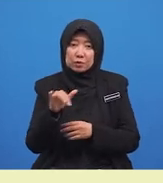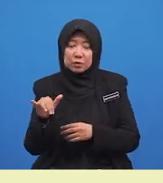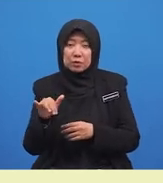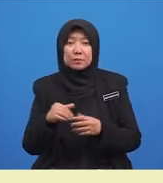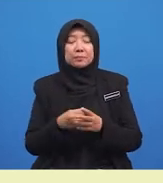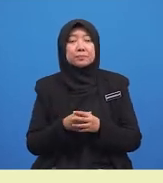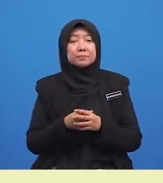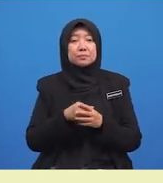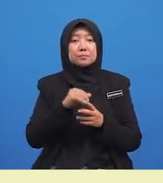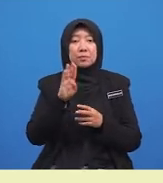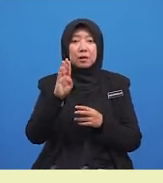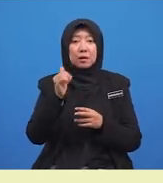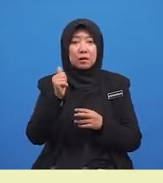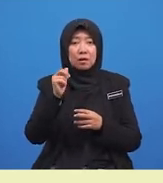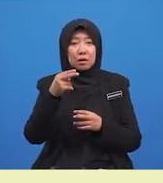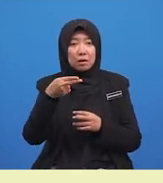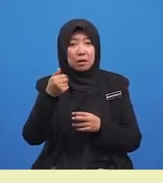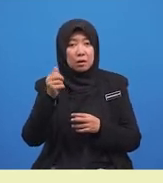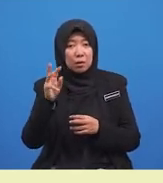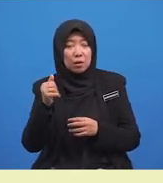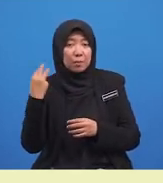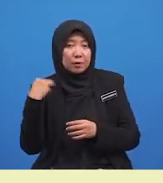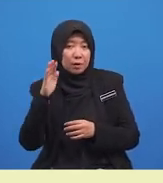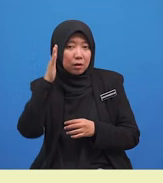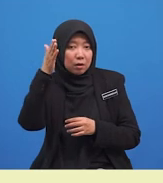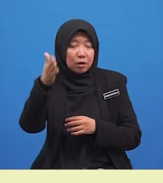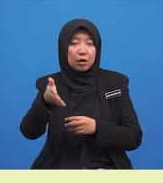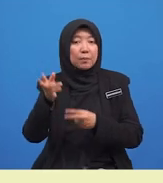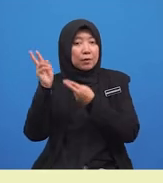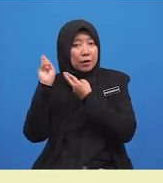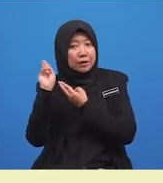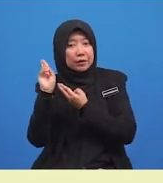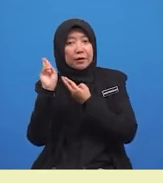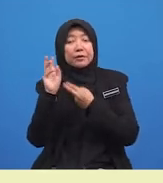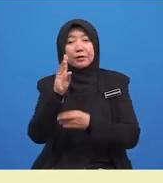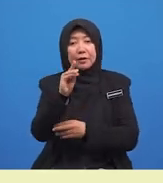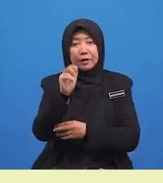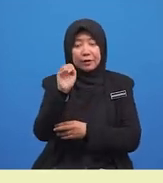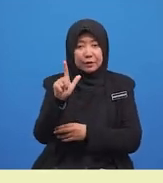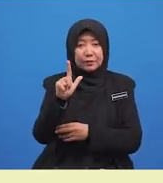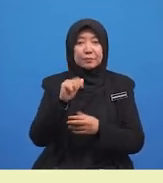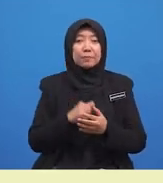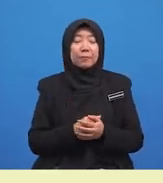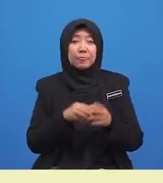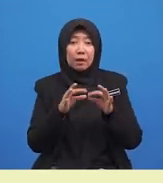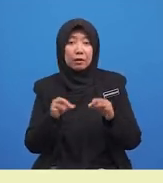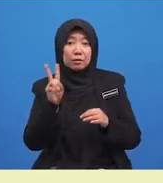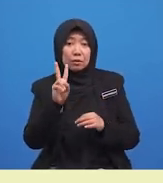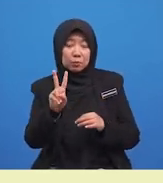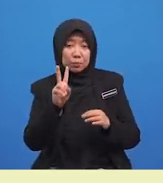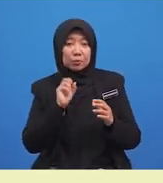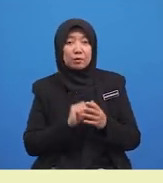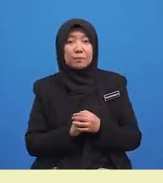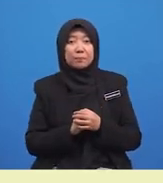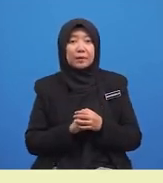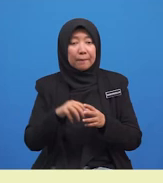bahawa mereka akan meraihkan Dania. Ayat kedua pula berbunyi,